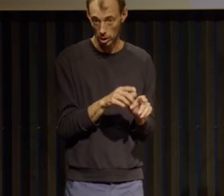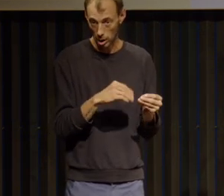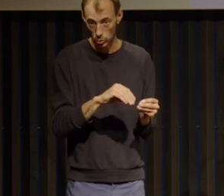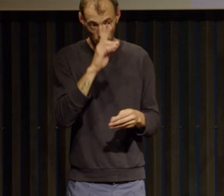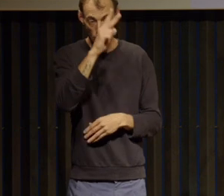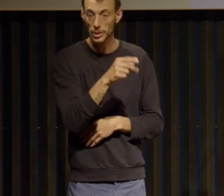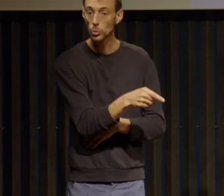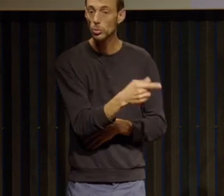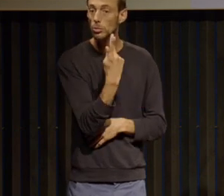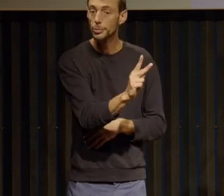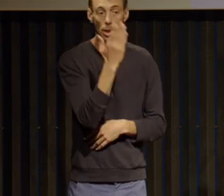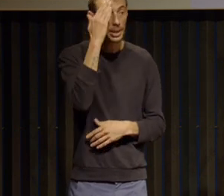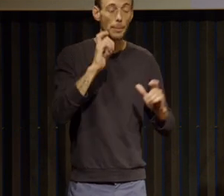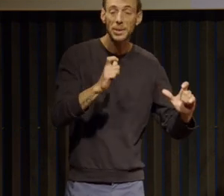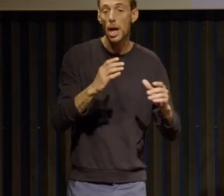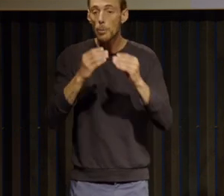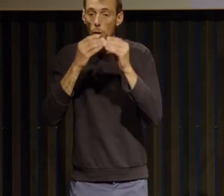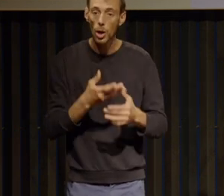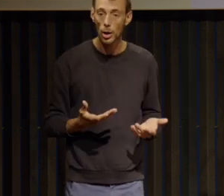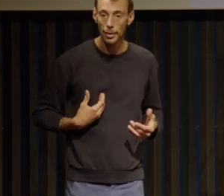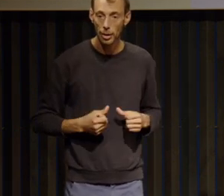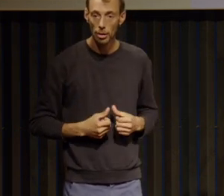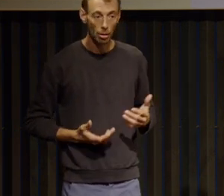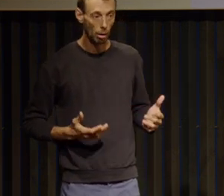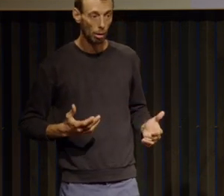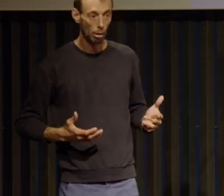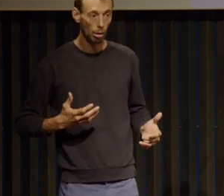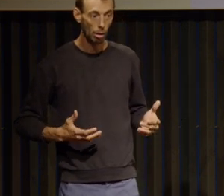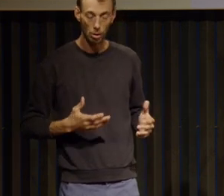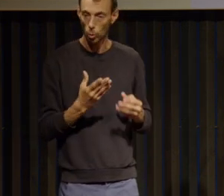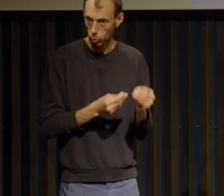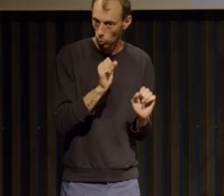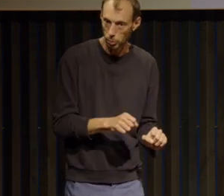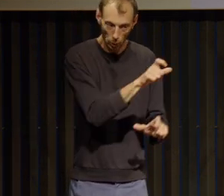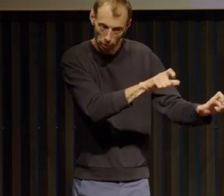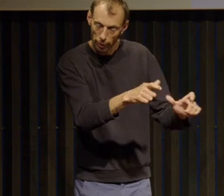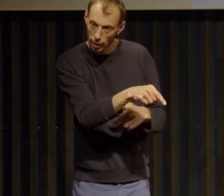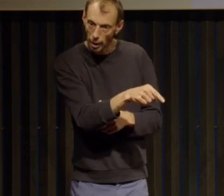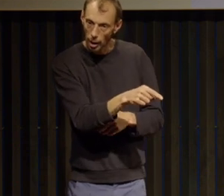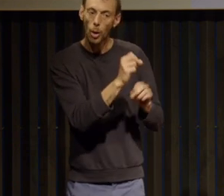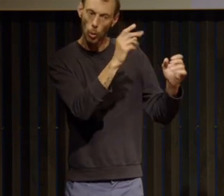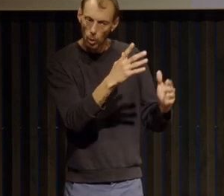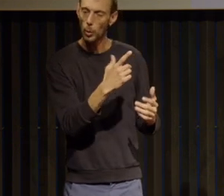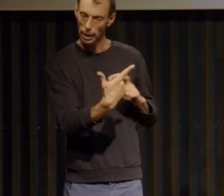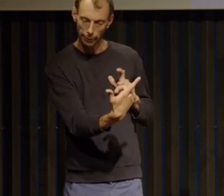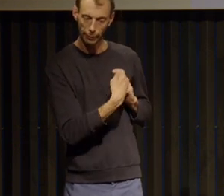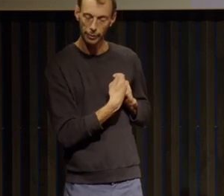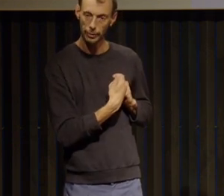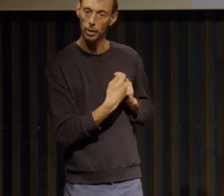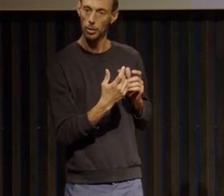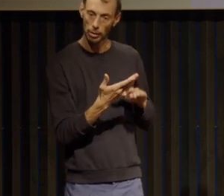pas possible ou alors ils vont essayer de s'adapter de demander donc je pense qu'il peut y avoir des clés de compréhension aussi